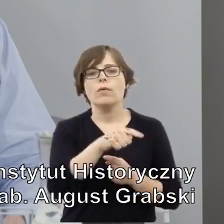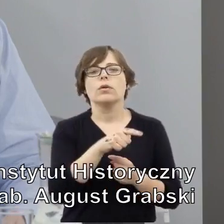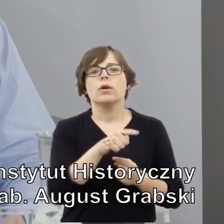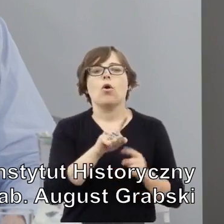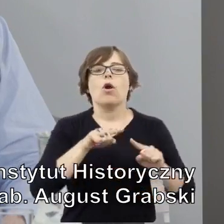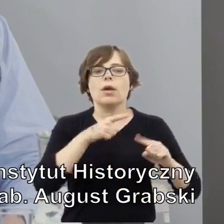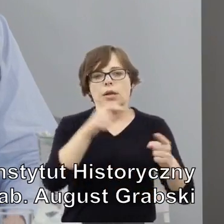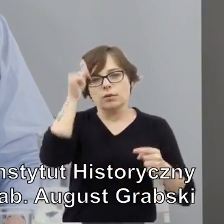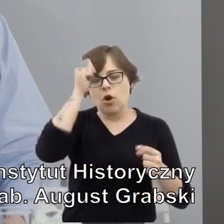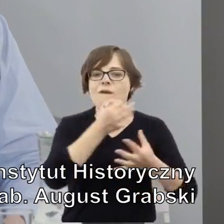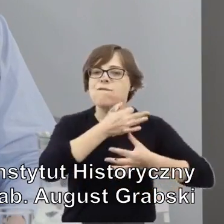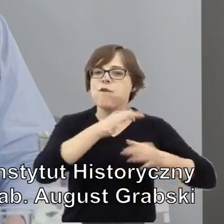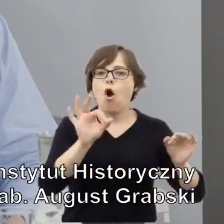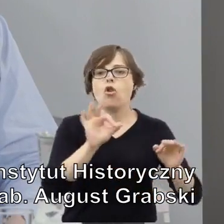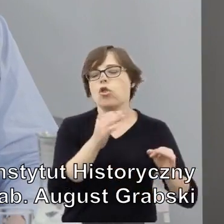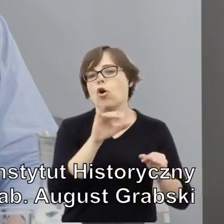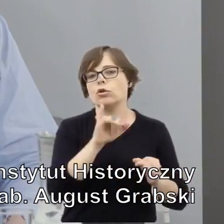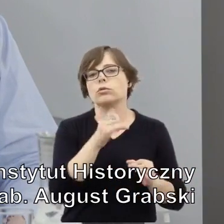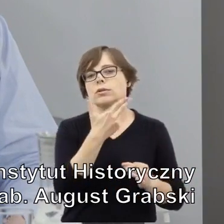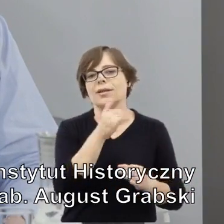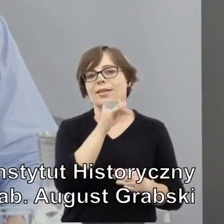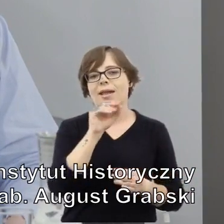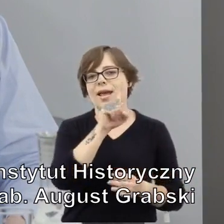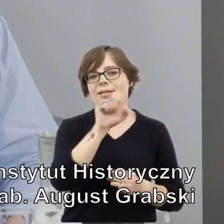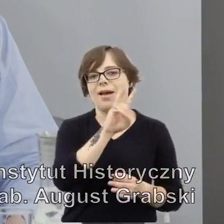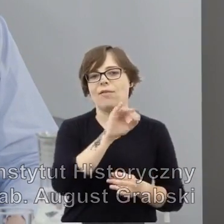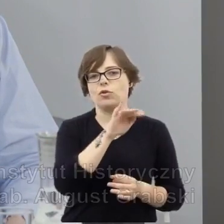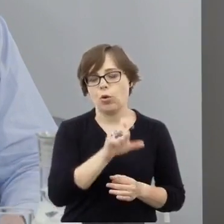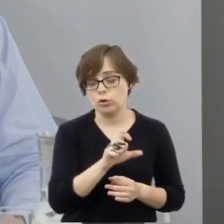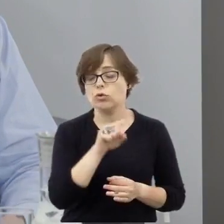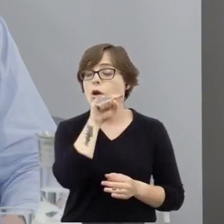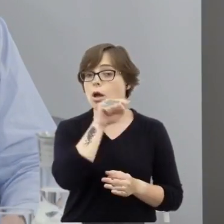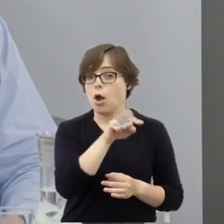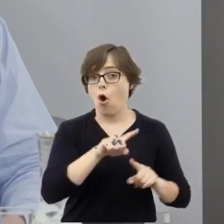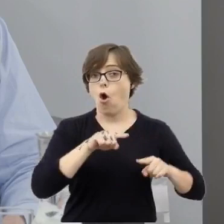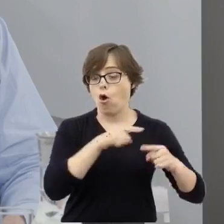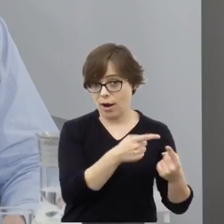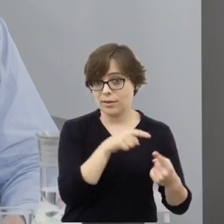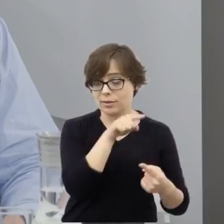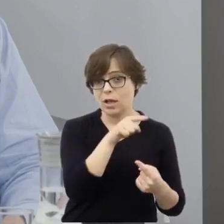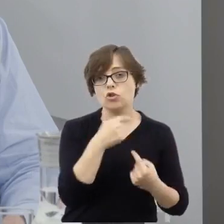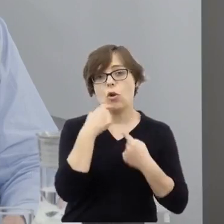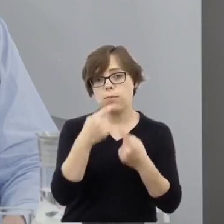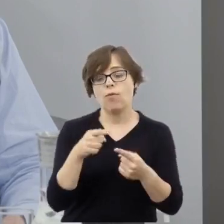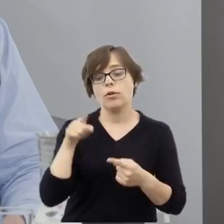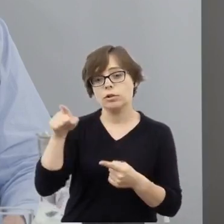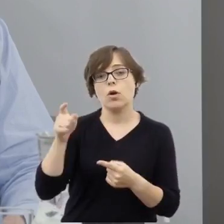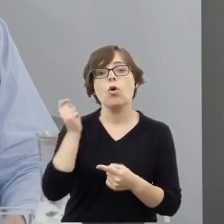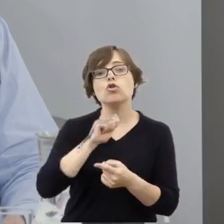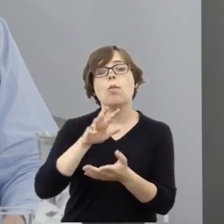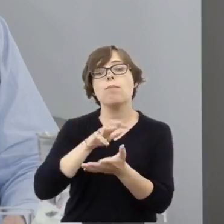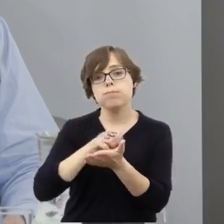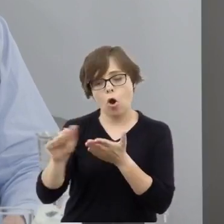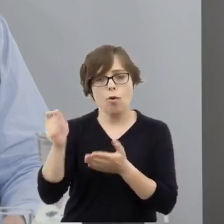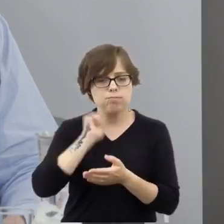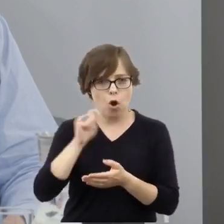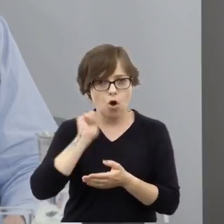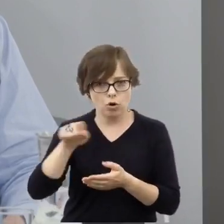niezawisłość. Ta organizacja określiła pogrom mianem komunistycznej prowokacji.